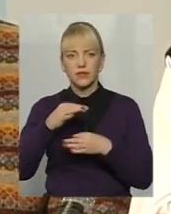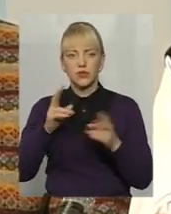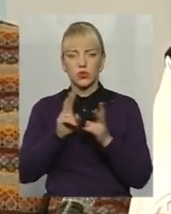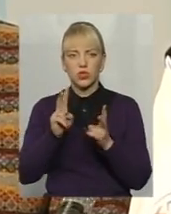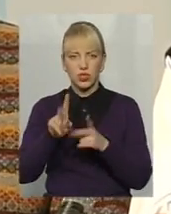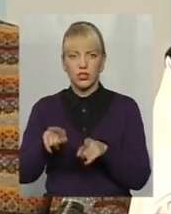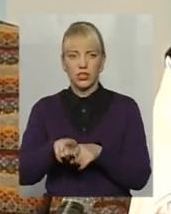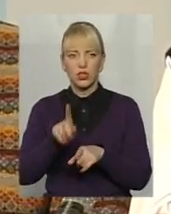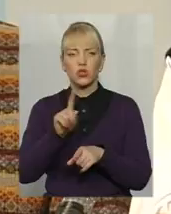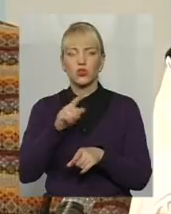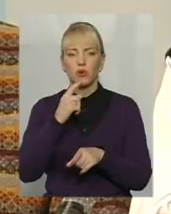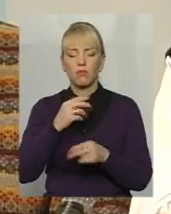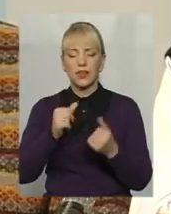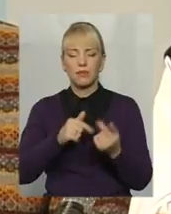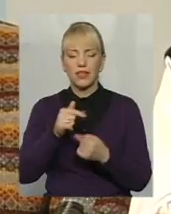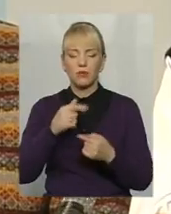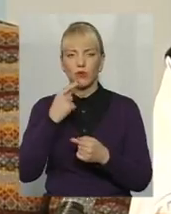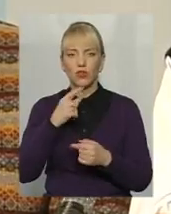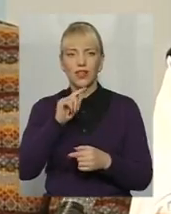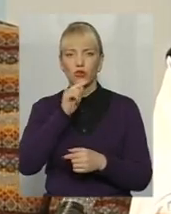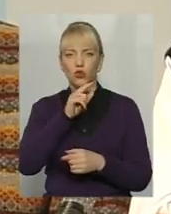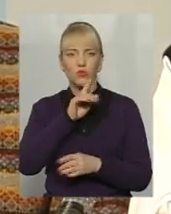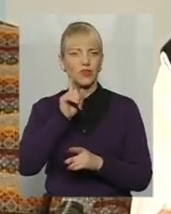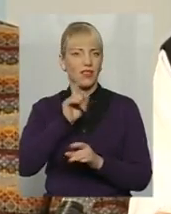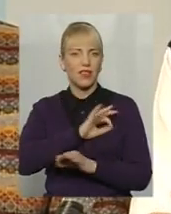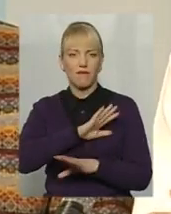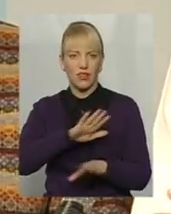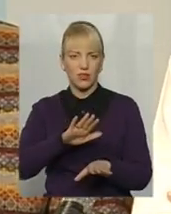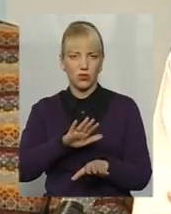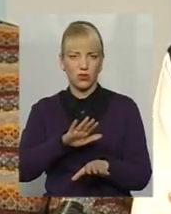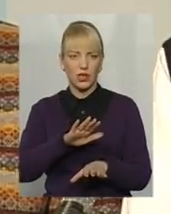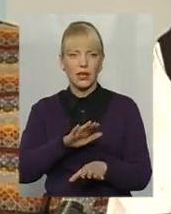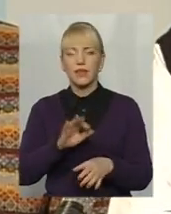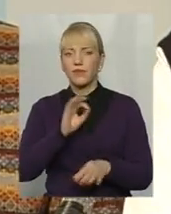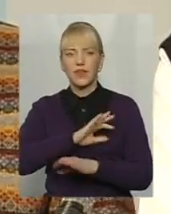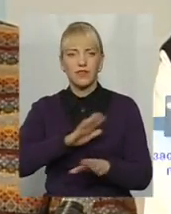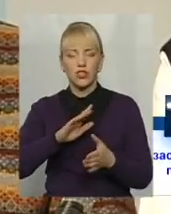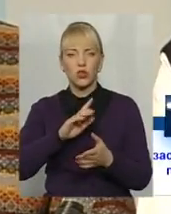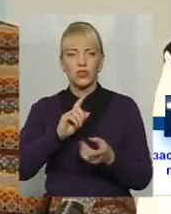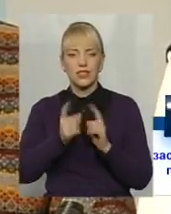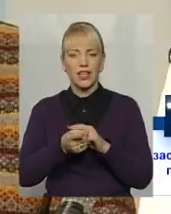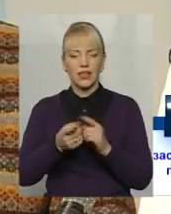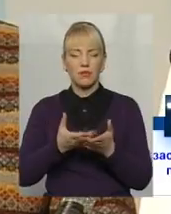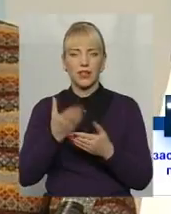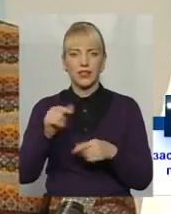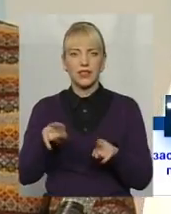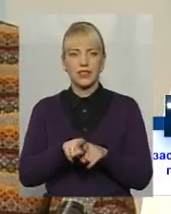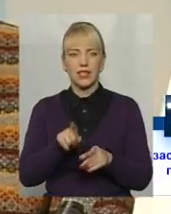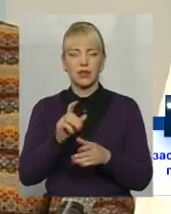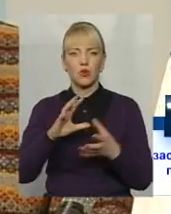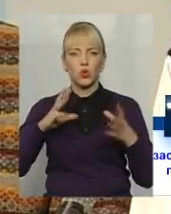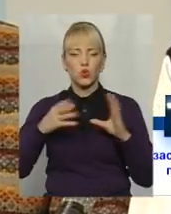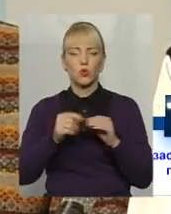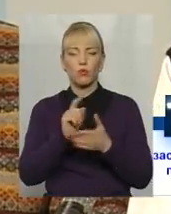ряд підприємців кажуть, що для них економічно невигідно, невигідно стає сплачувати з таких сум вже податки,